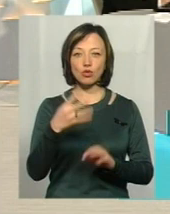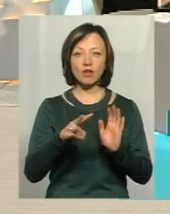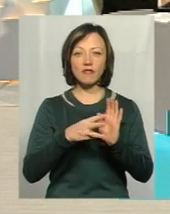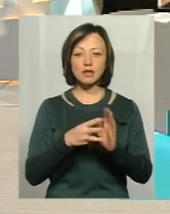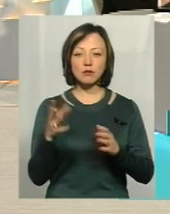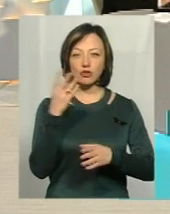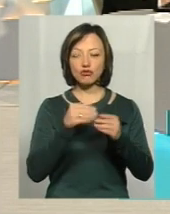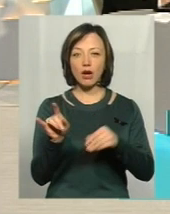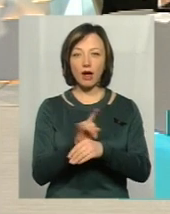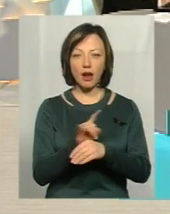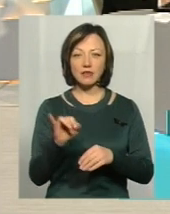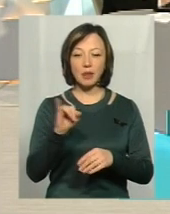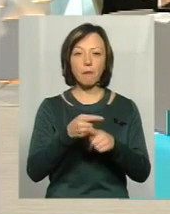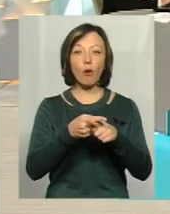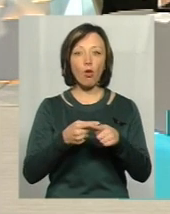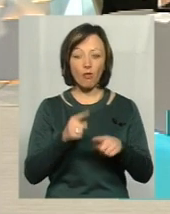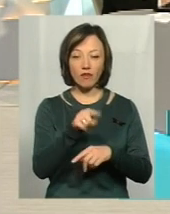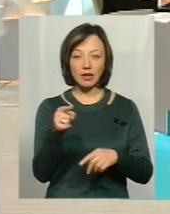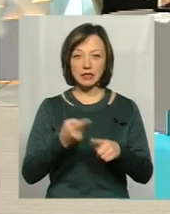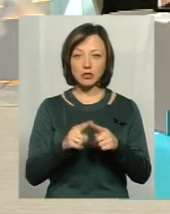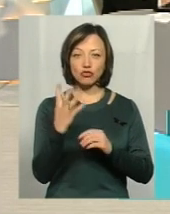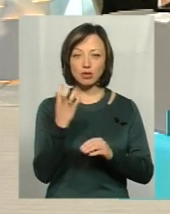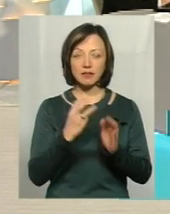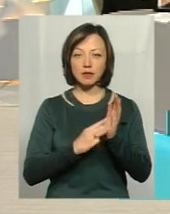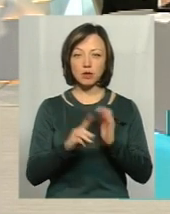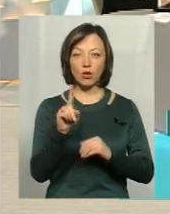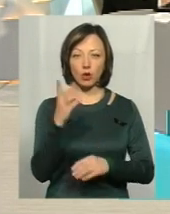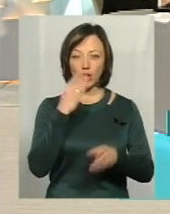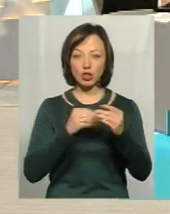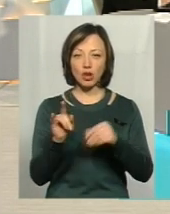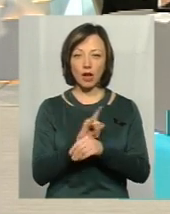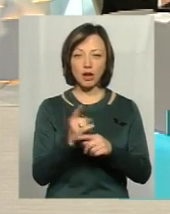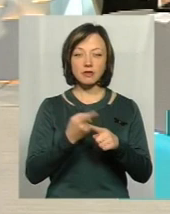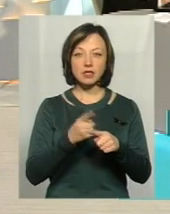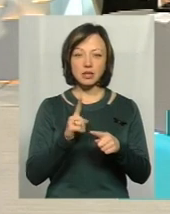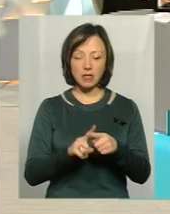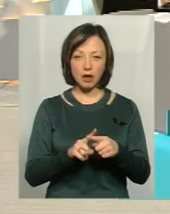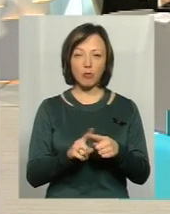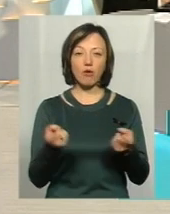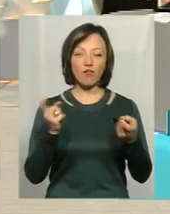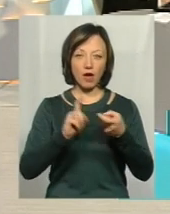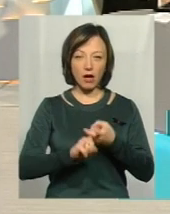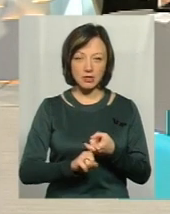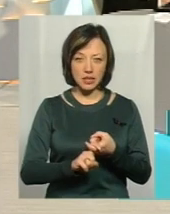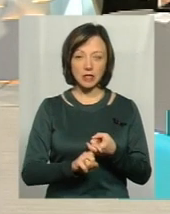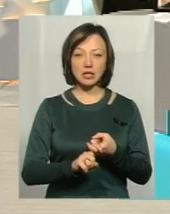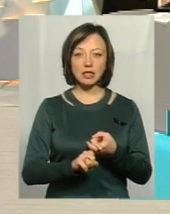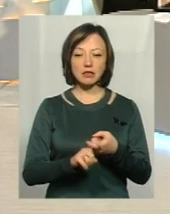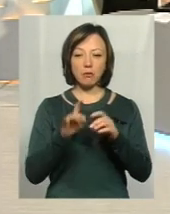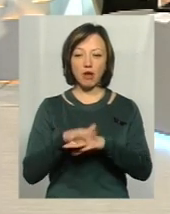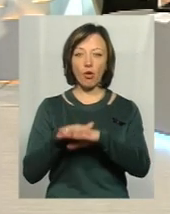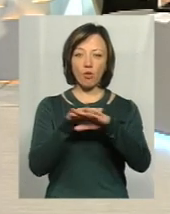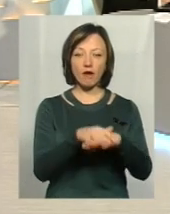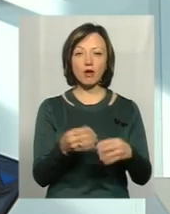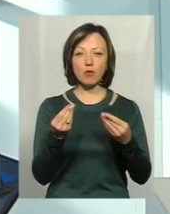шахрайств. І майже половина – це 481 шахрайство, це саме якраз шахрайства, пов'язані з перехованням